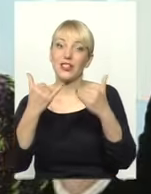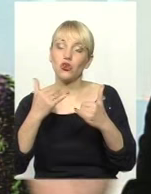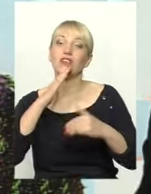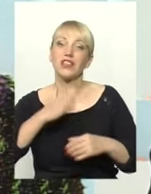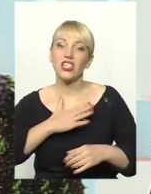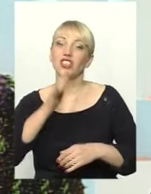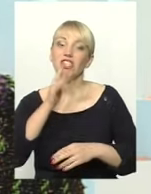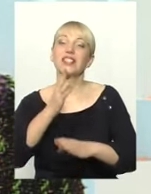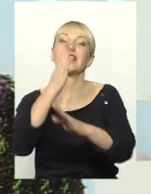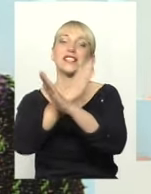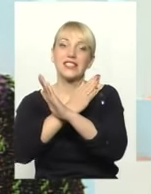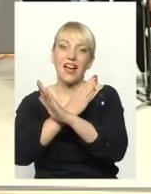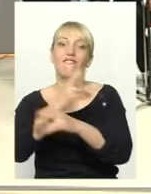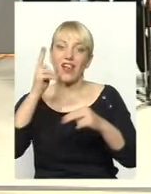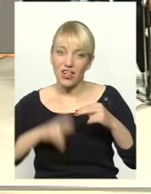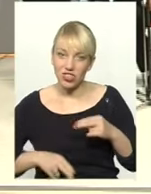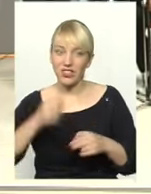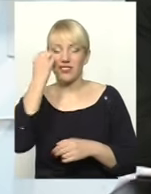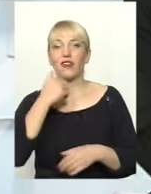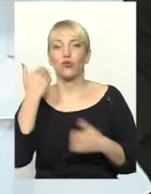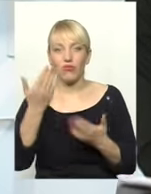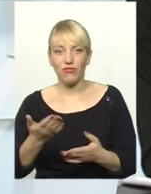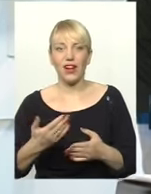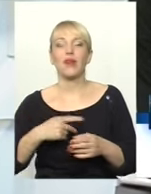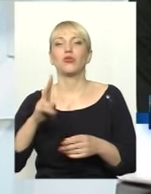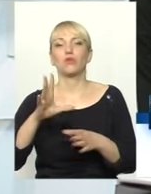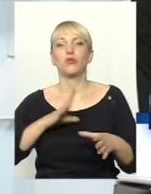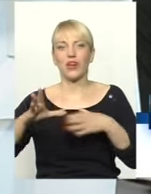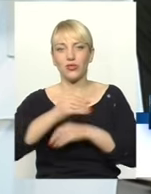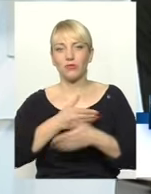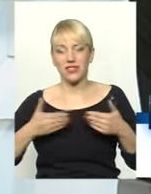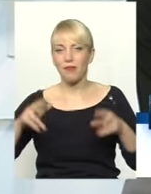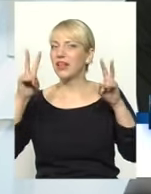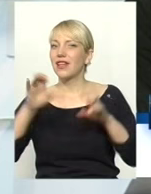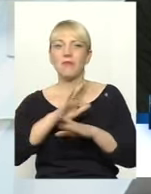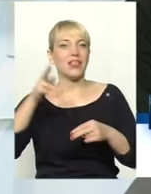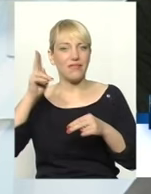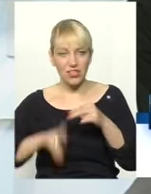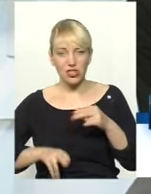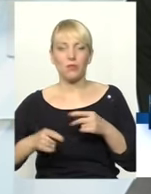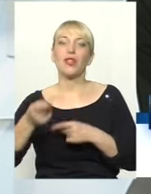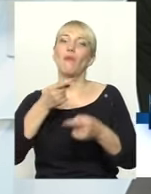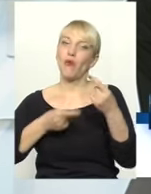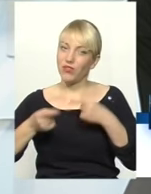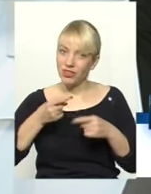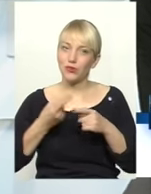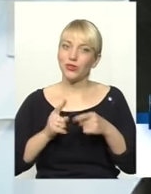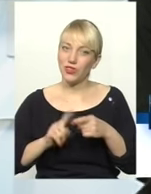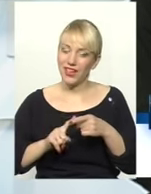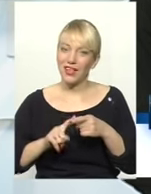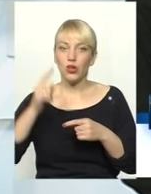завершений. Дякую вам, дякую усім, хто був із нами. Тема не вичерпана, ми до неї повернемося.